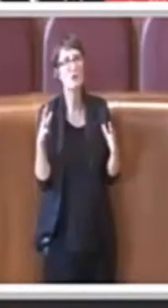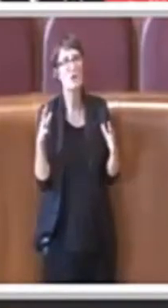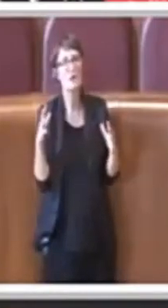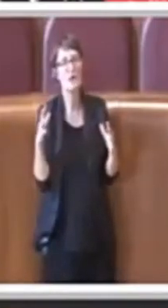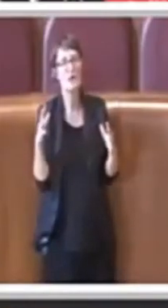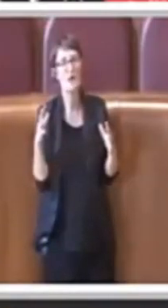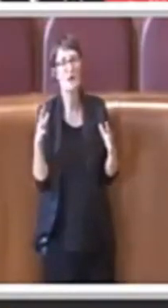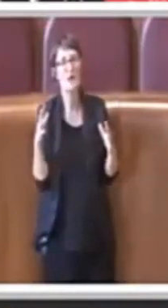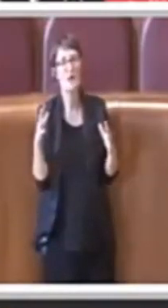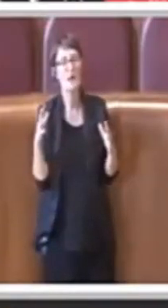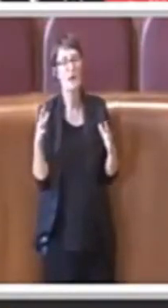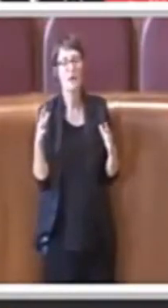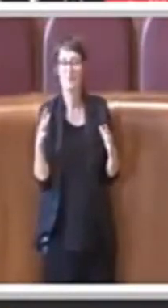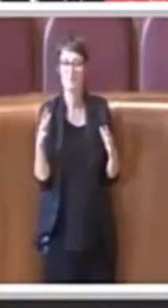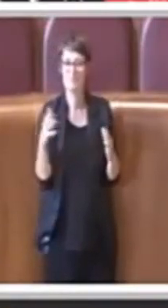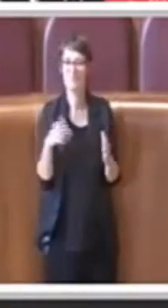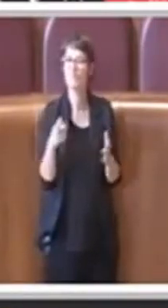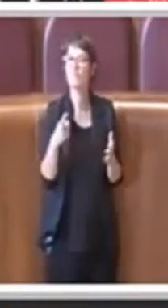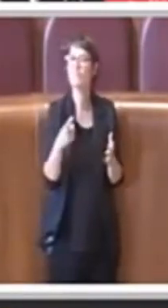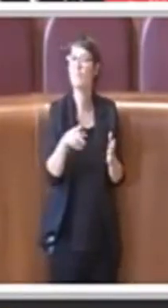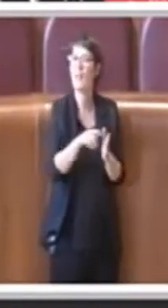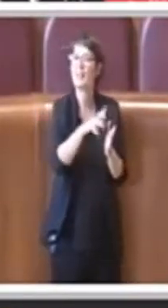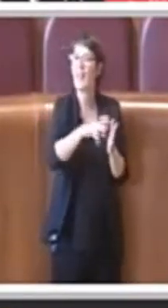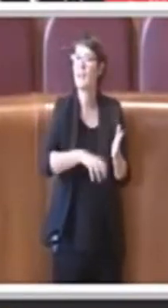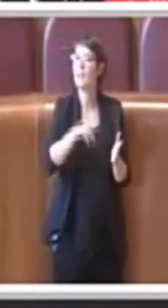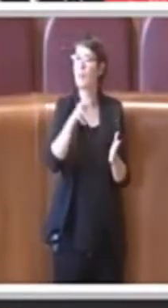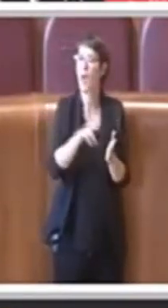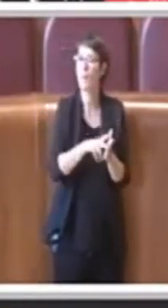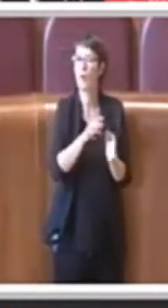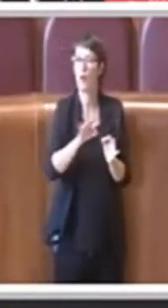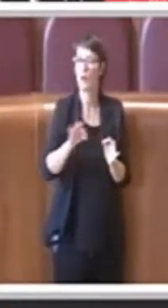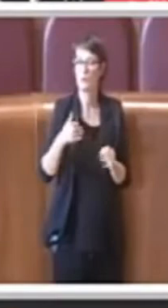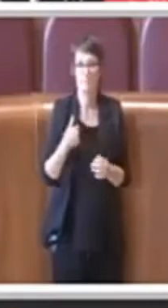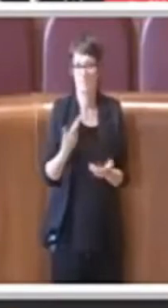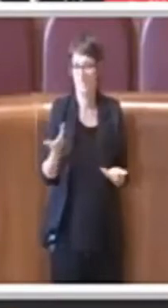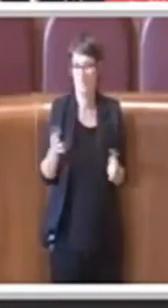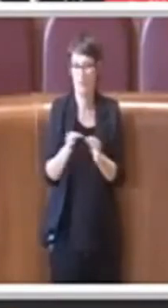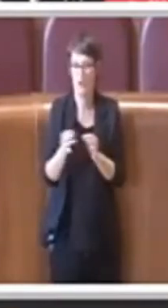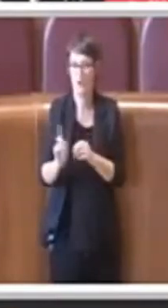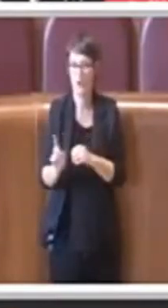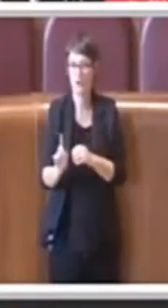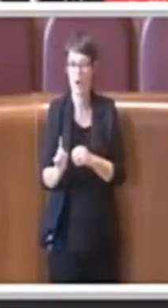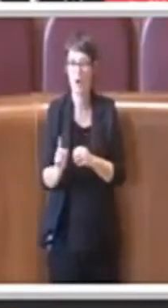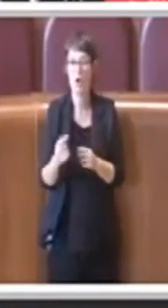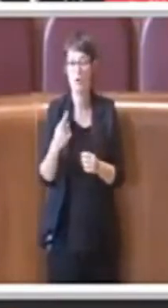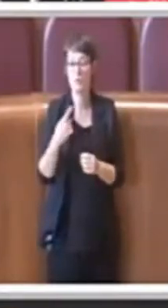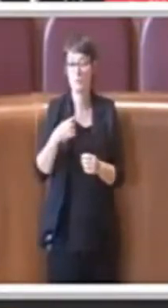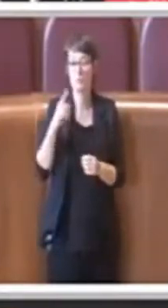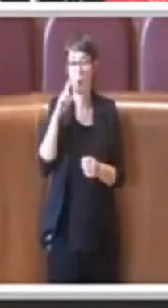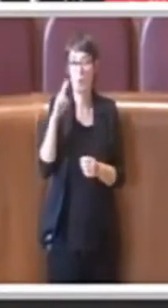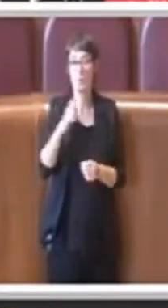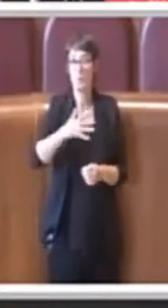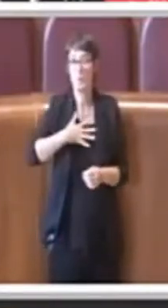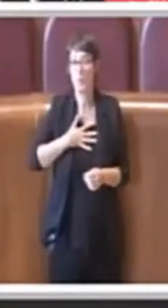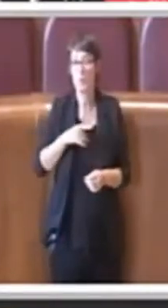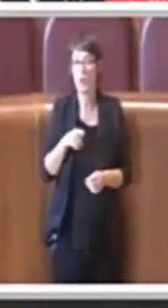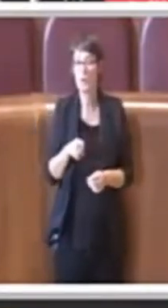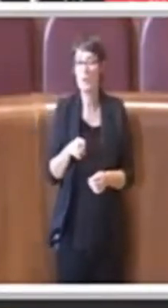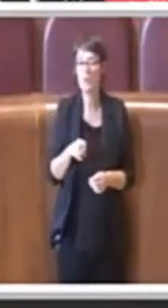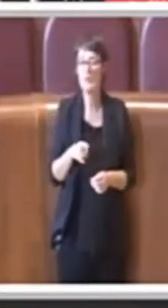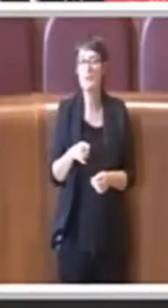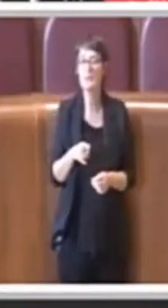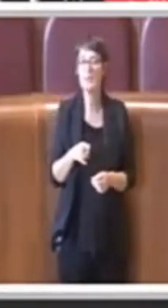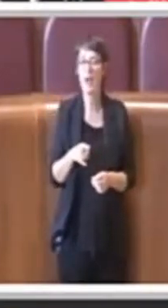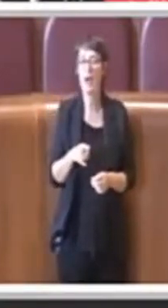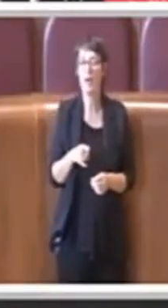l'approvazione di questa delibera dal nostro punto di vista, dal mio punto di vista è evidente